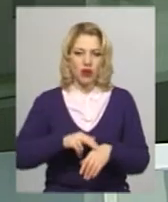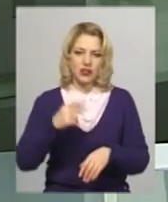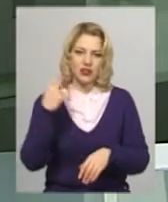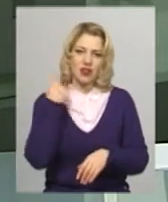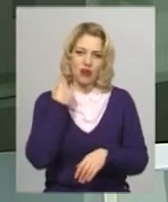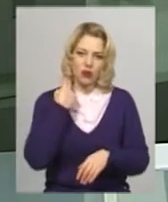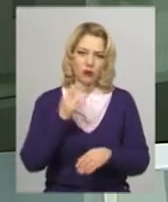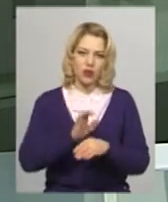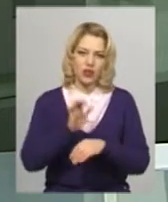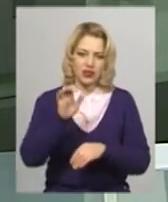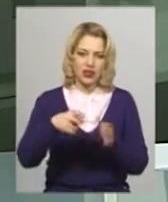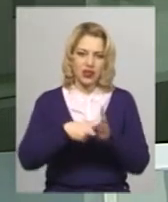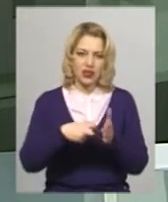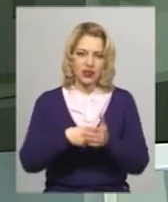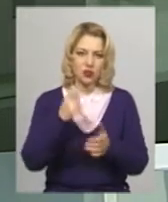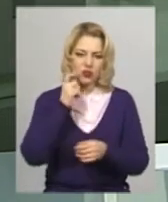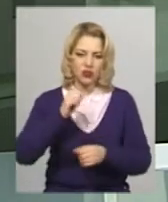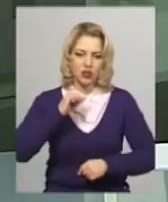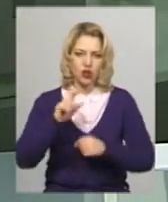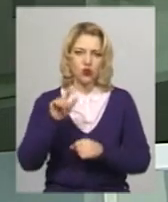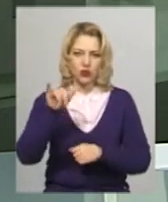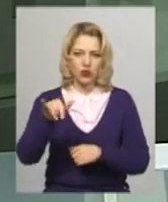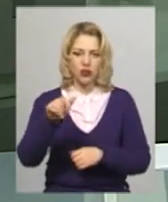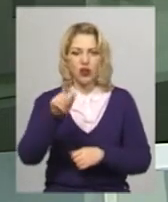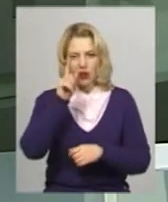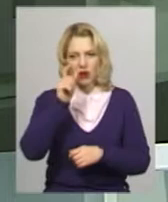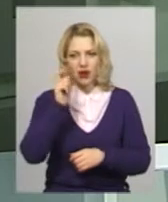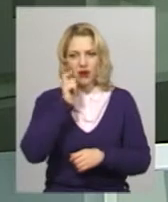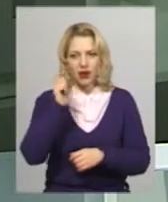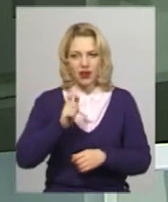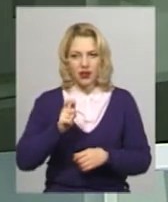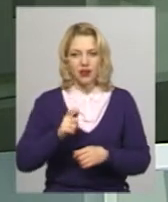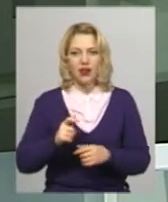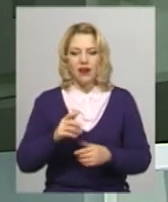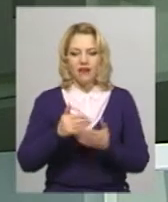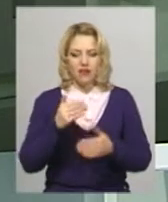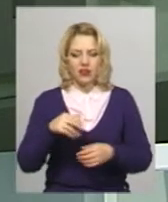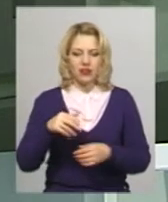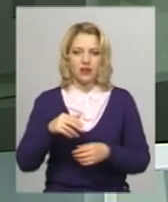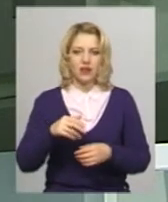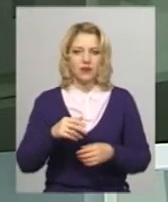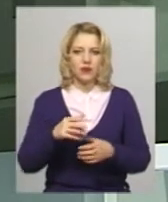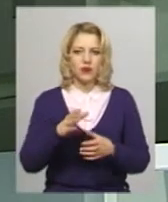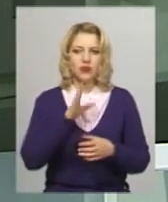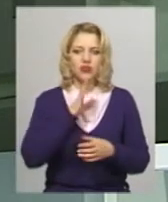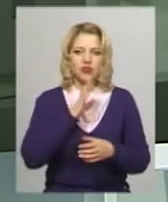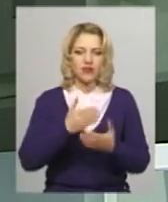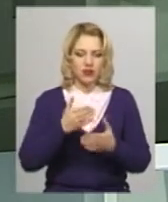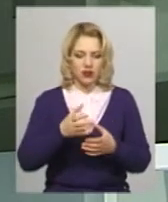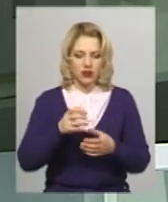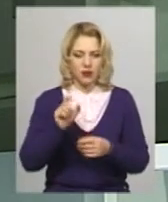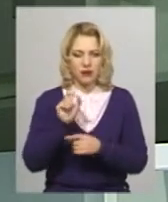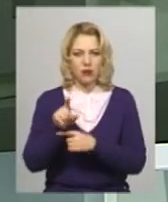українським колегам про те, що в їх країні від передозування препаратом для схуднення загинула дівчина. Препарати вона